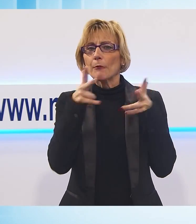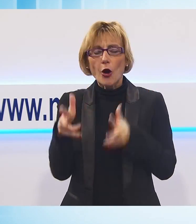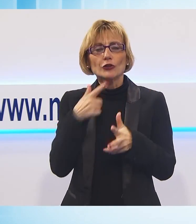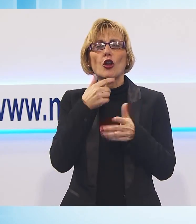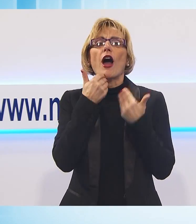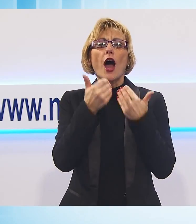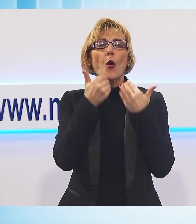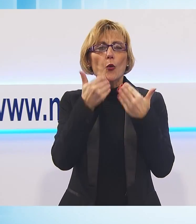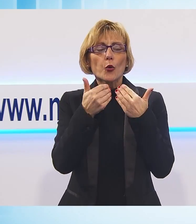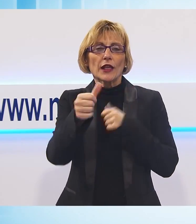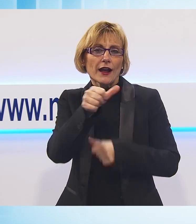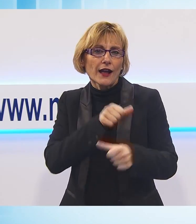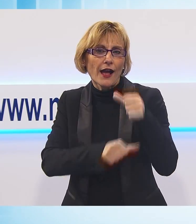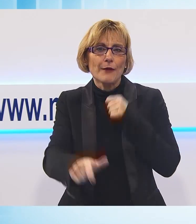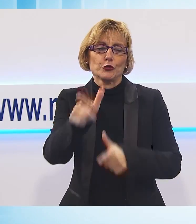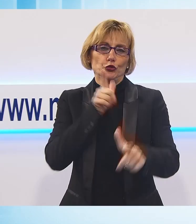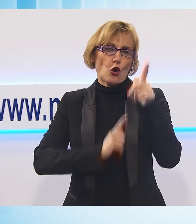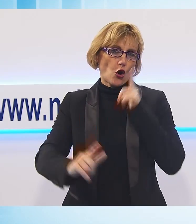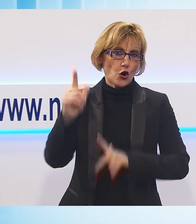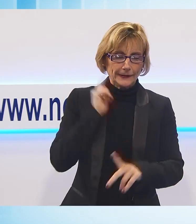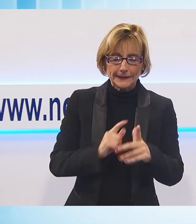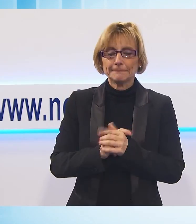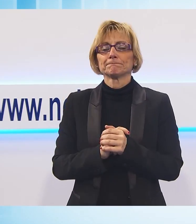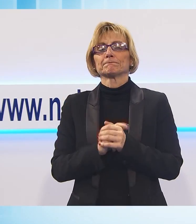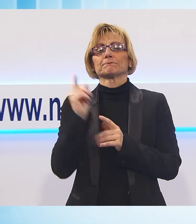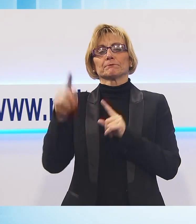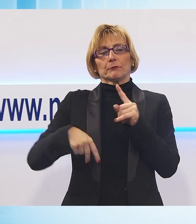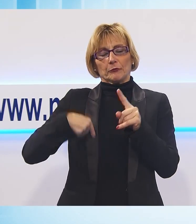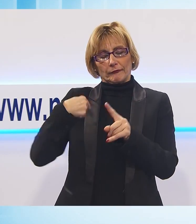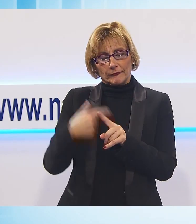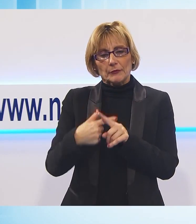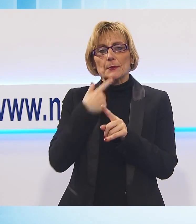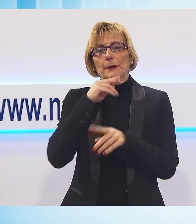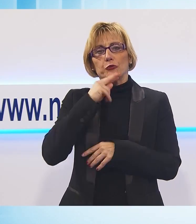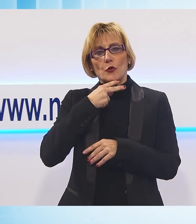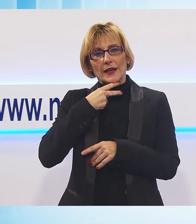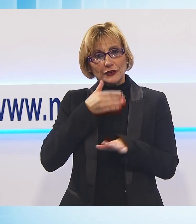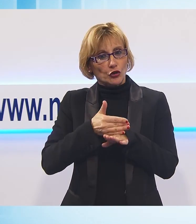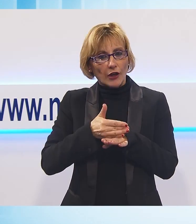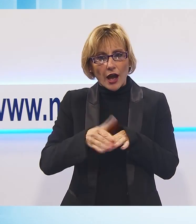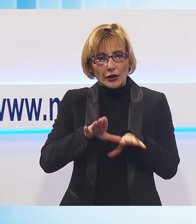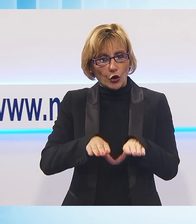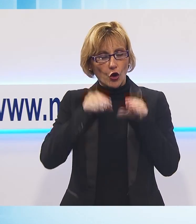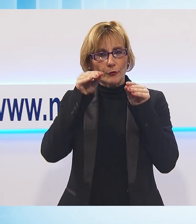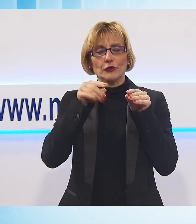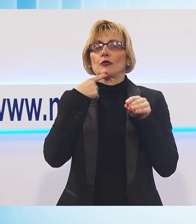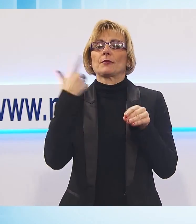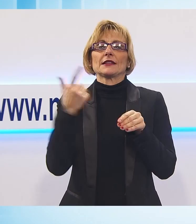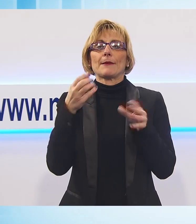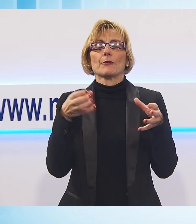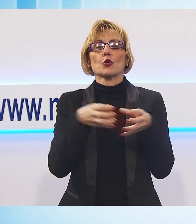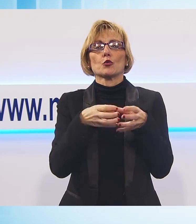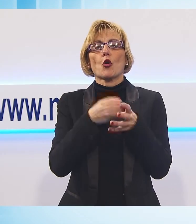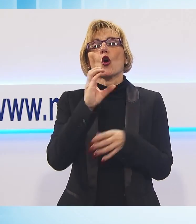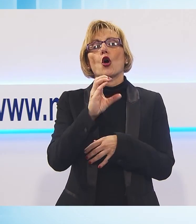doni. Già nel pomeriggio, in alcuni casi, sono iniziati i canti che hanno proseguito poi per tutta la serata. A Coloniala di Pescaglia, questo gruppo di